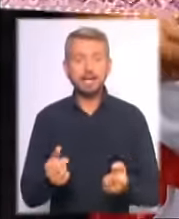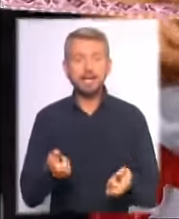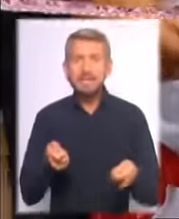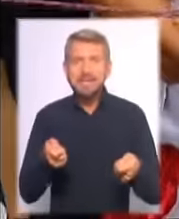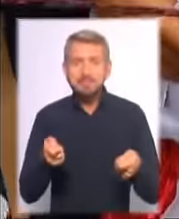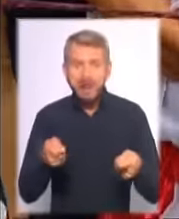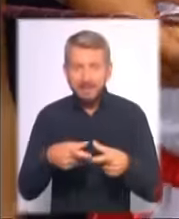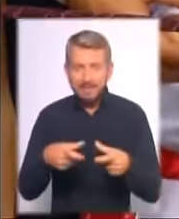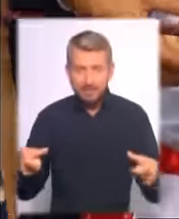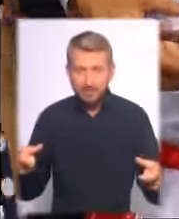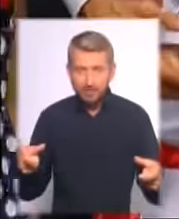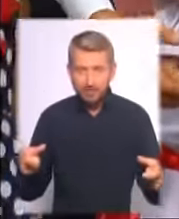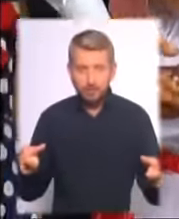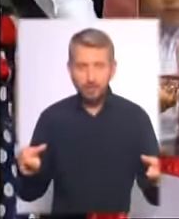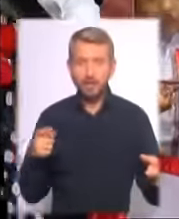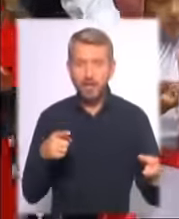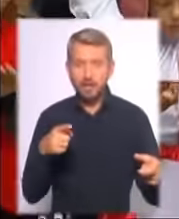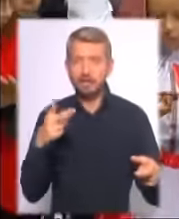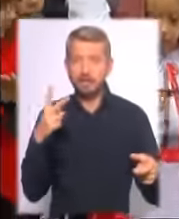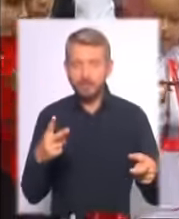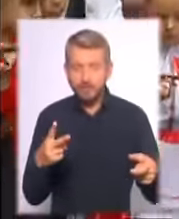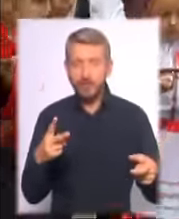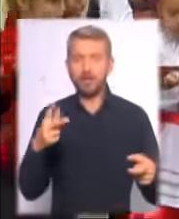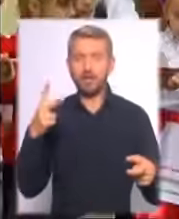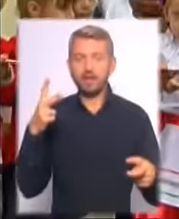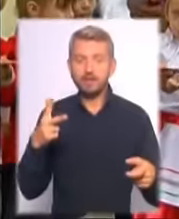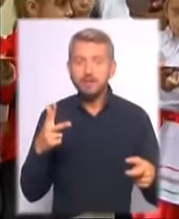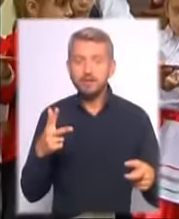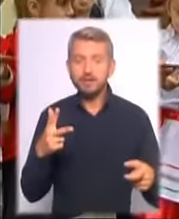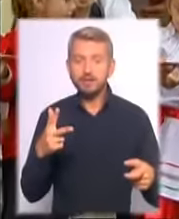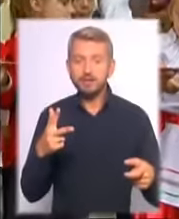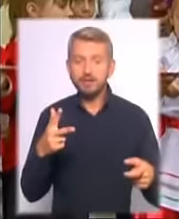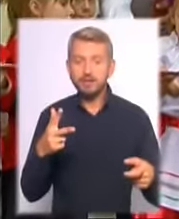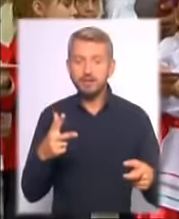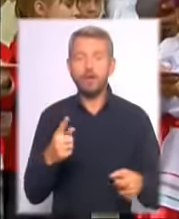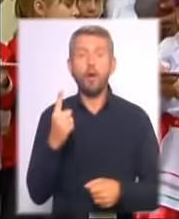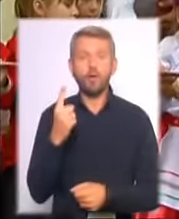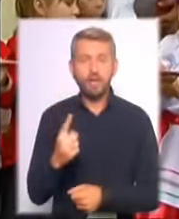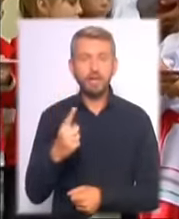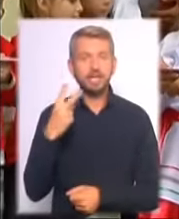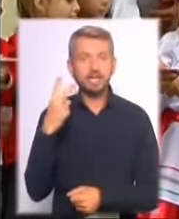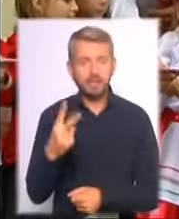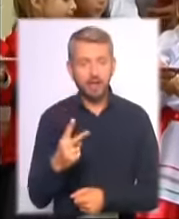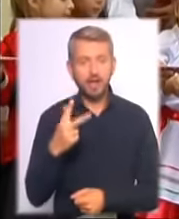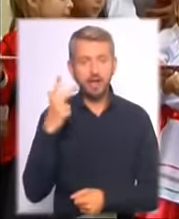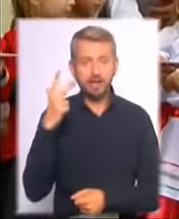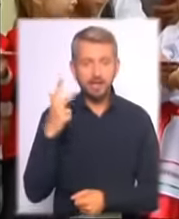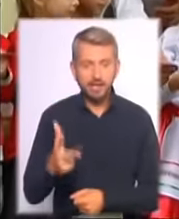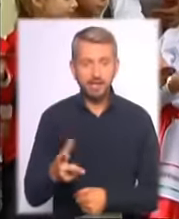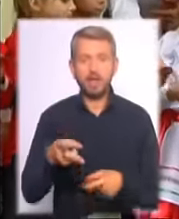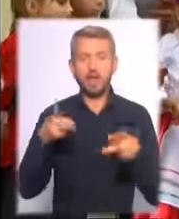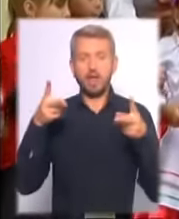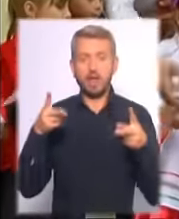малейча. Держите, держите все. Ну що, один, два, три.